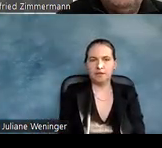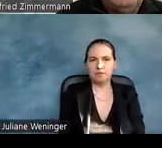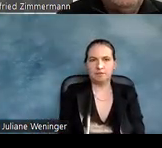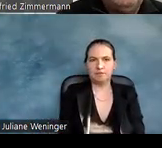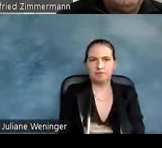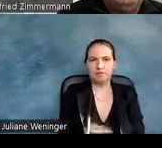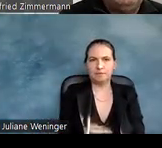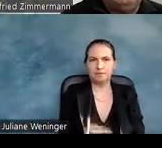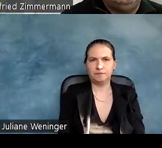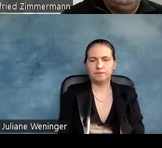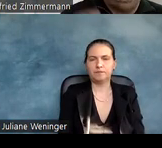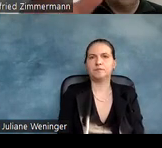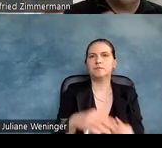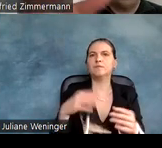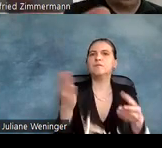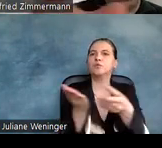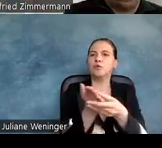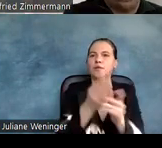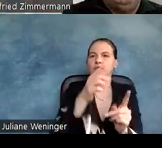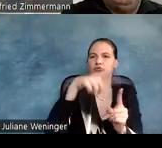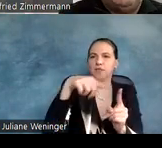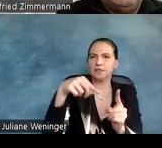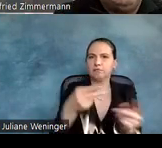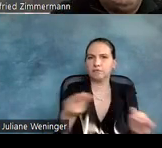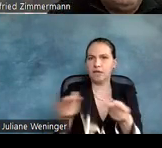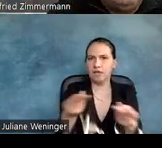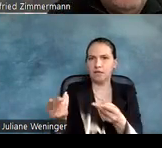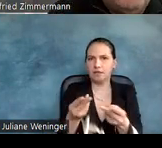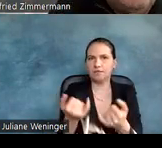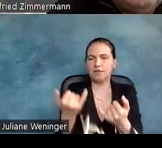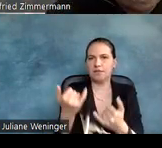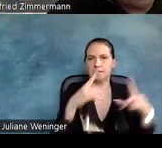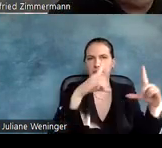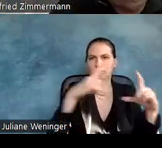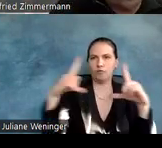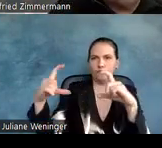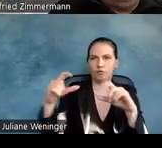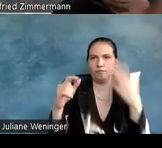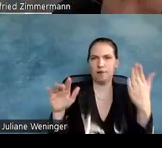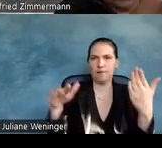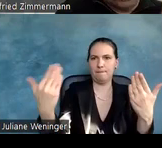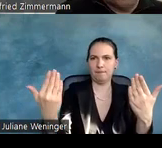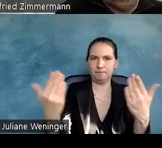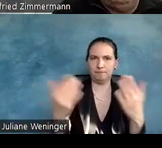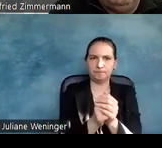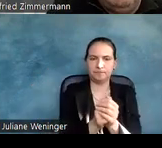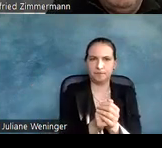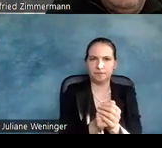So, Dokumentenstatistik ist ähnlich, jetzt habe ich zwei Screenshots nebeneinander gelegt, von diesem,